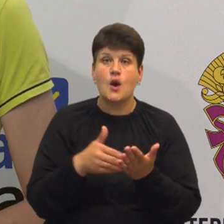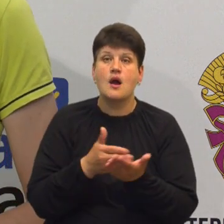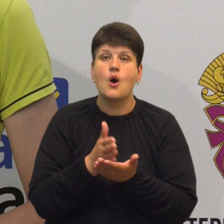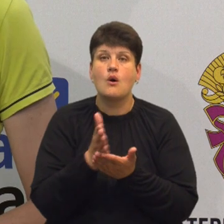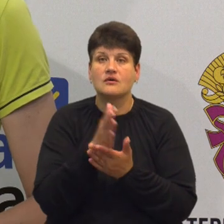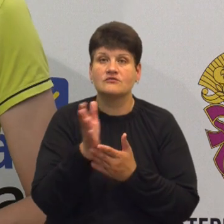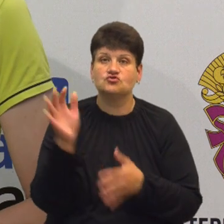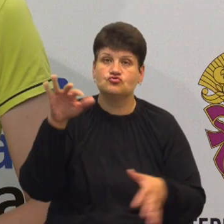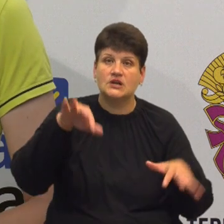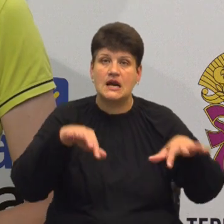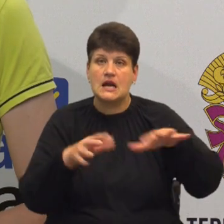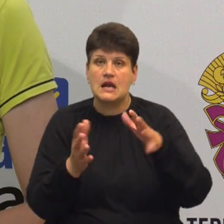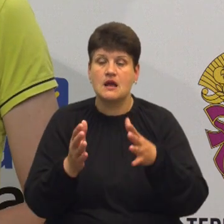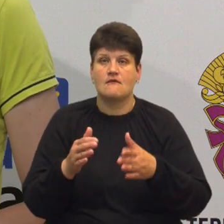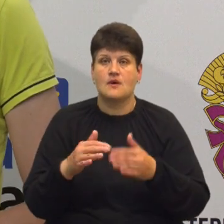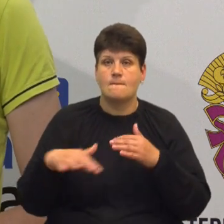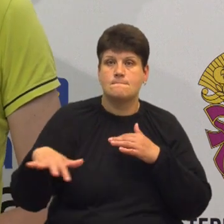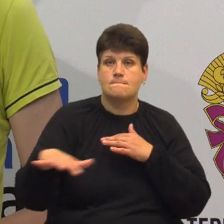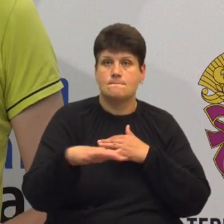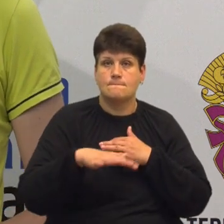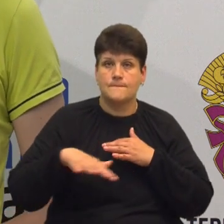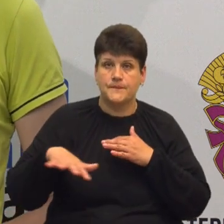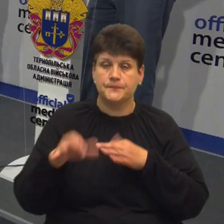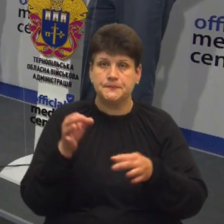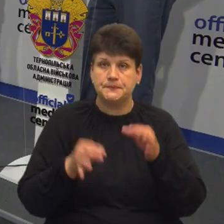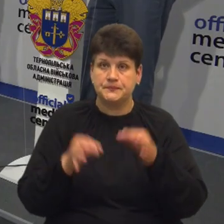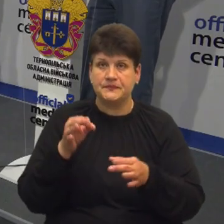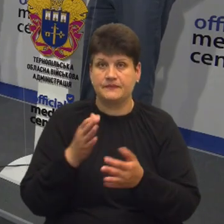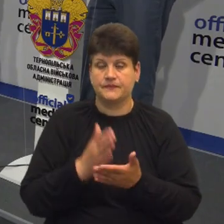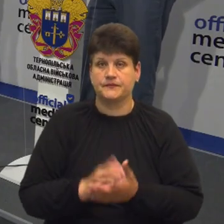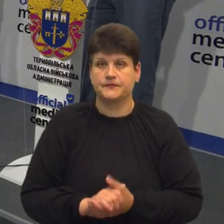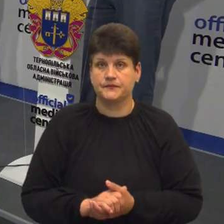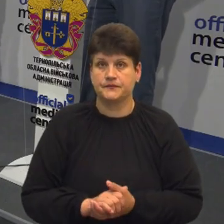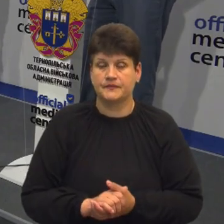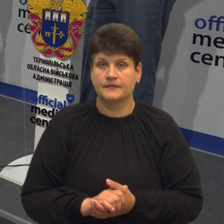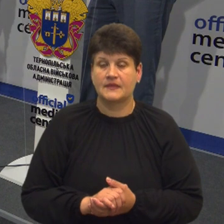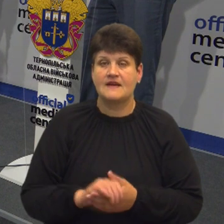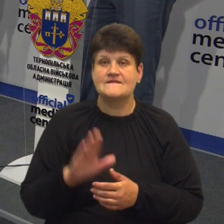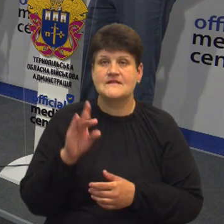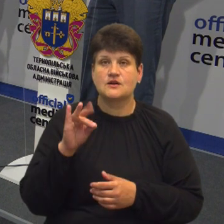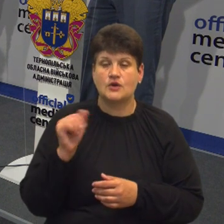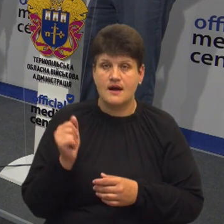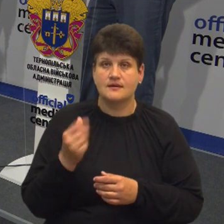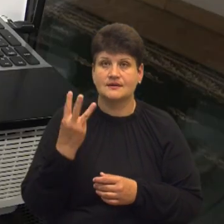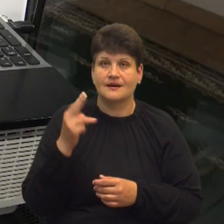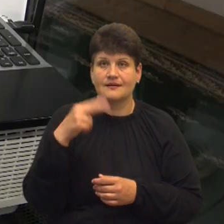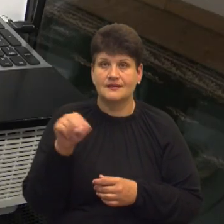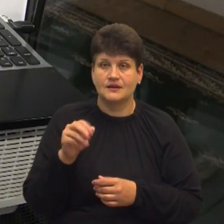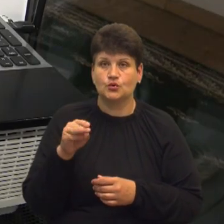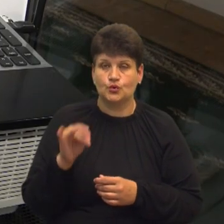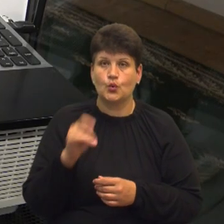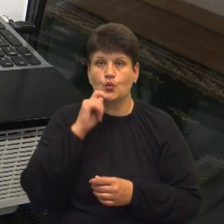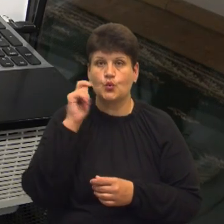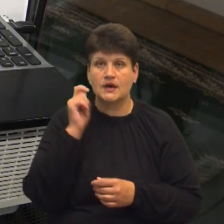виложення на колишньому середовищі, яке займає той чи інший об'єкт. Віртуальні 3D-тури озвучать трьома мовами –